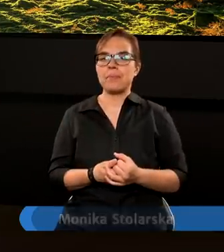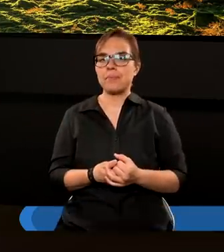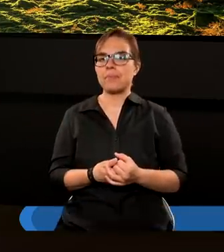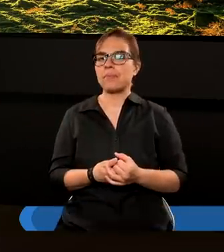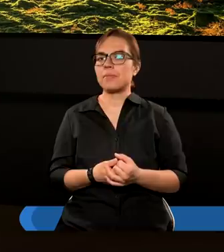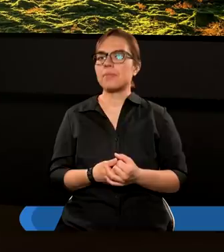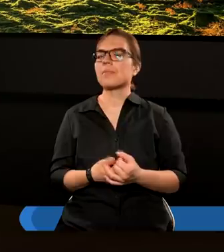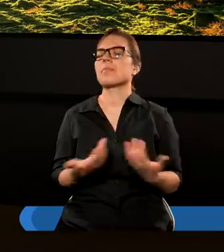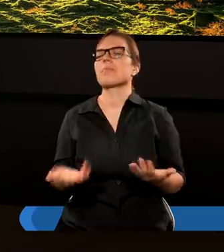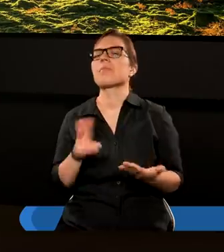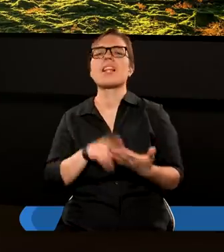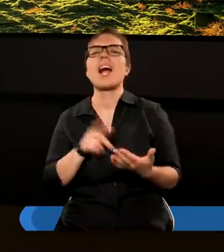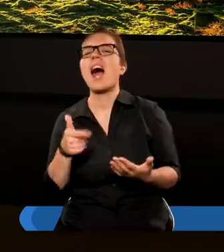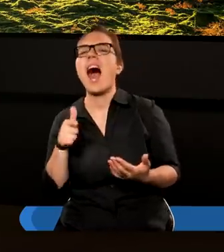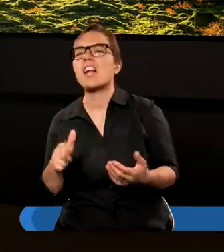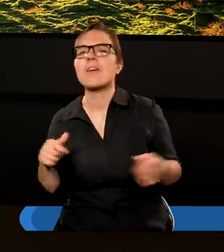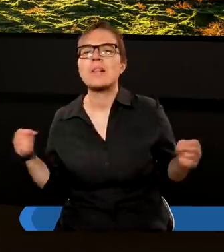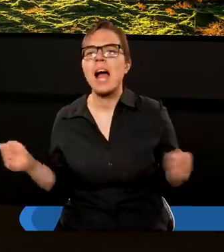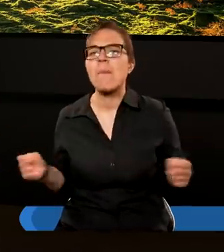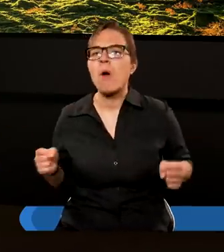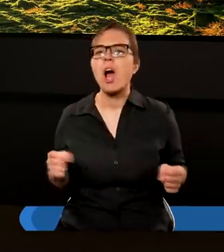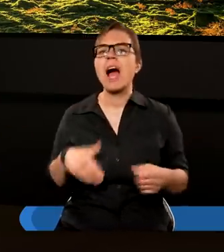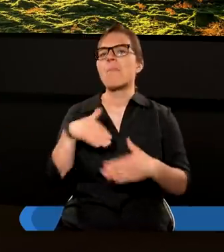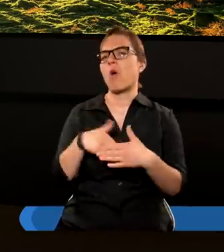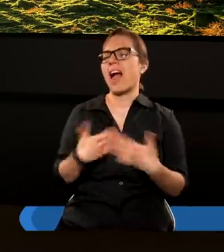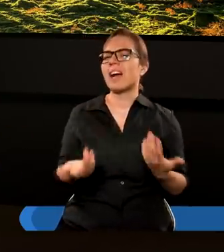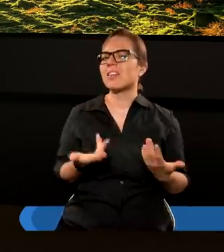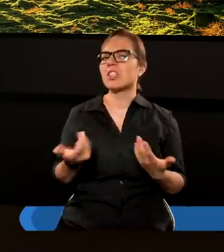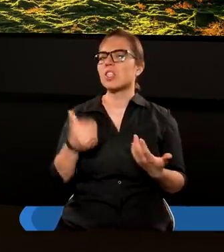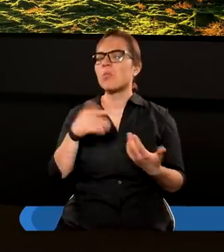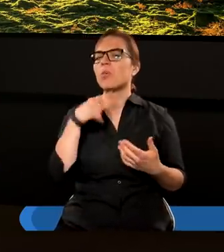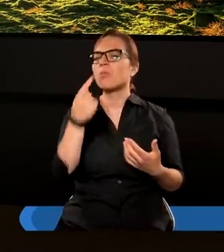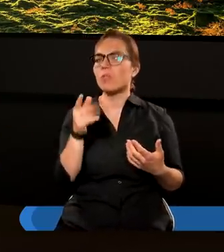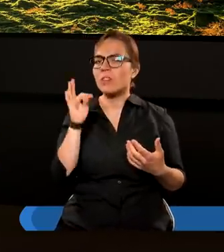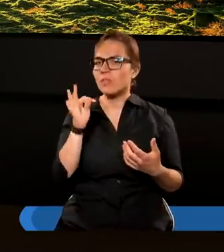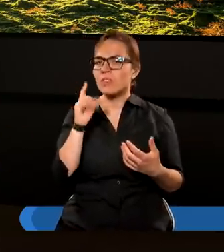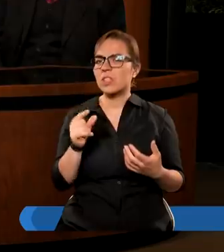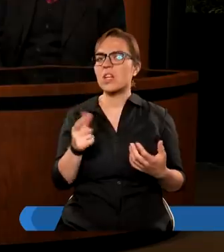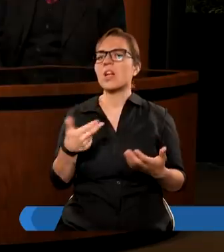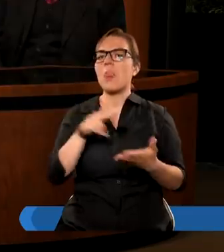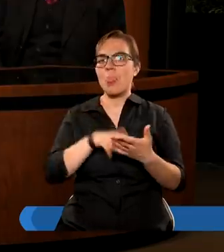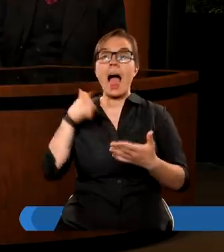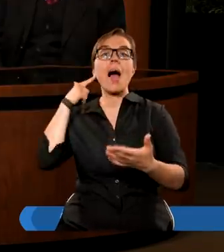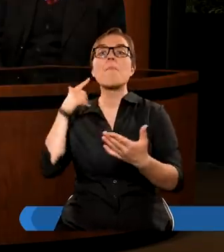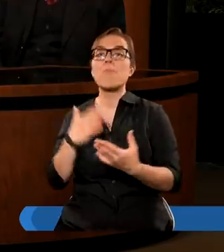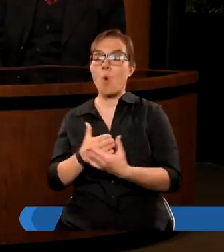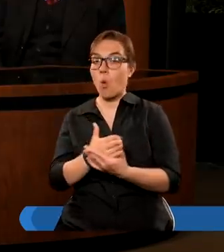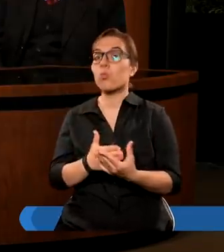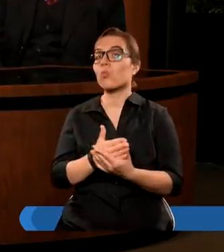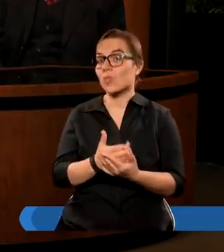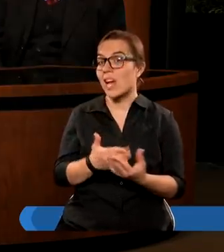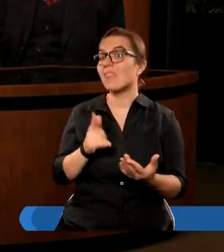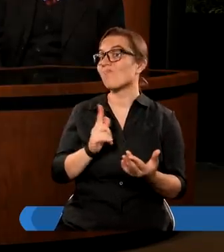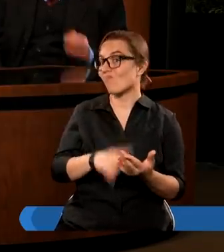To na czym ta bojaźń polegała, gdybyśmy mogli powiedzieć praktycznie? Na posłuszeństwie. Na